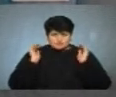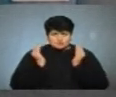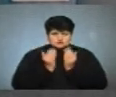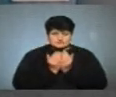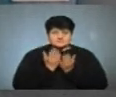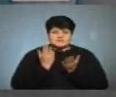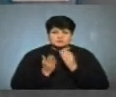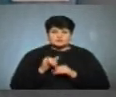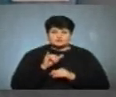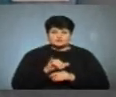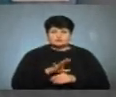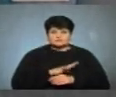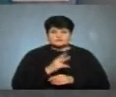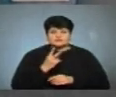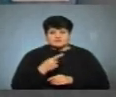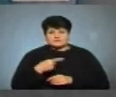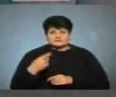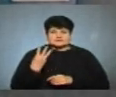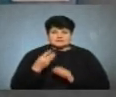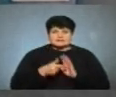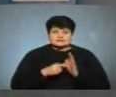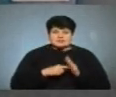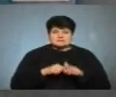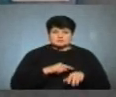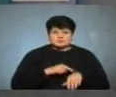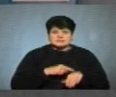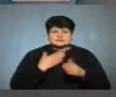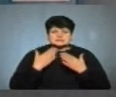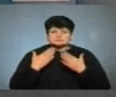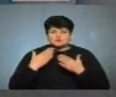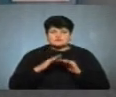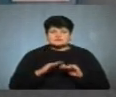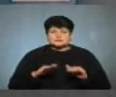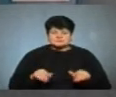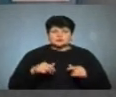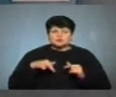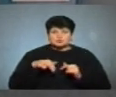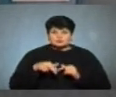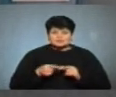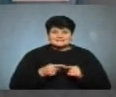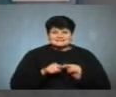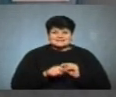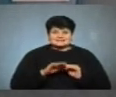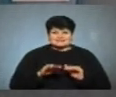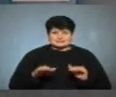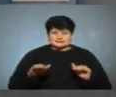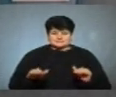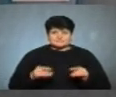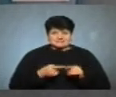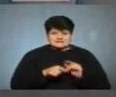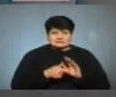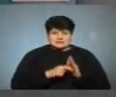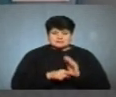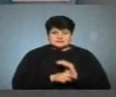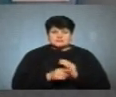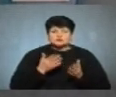Якщо він мав у двох-трьох класах, наприклад, години і спілкувався з дітьми, то йдуть, відповідно, ці класи.